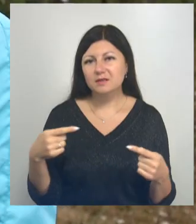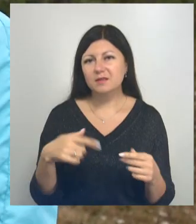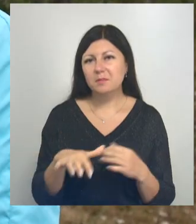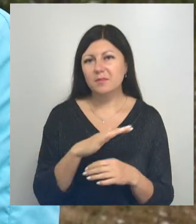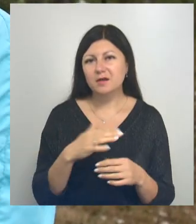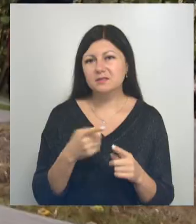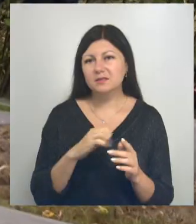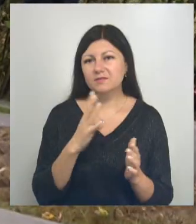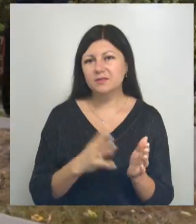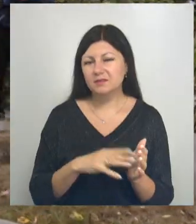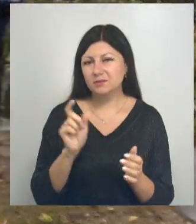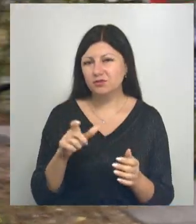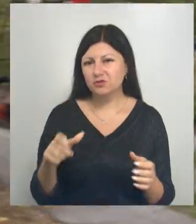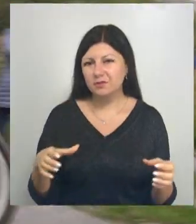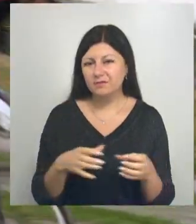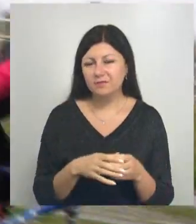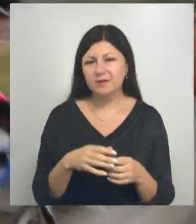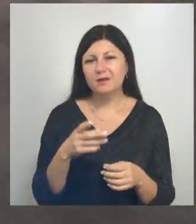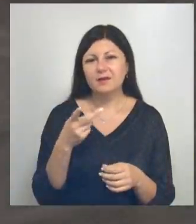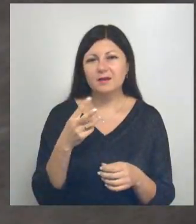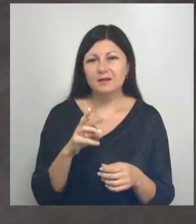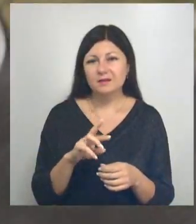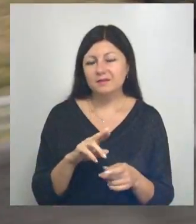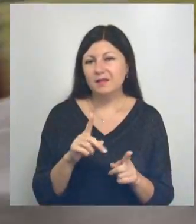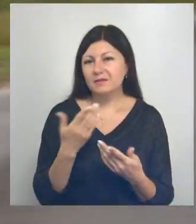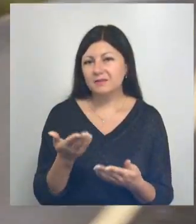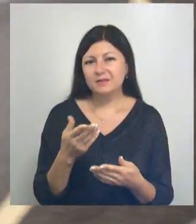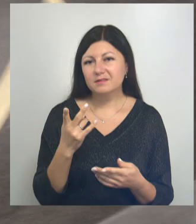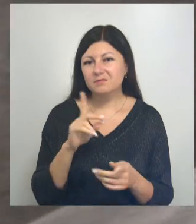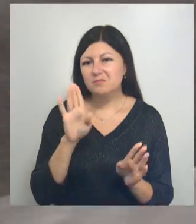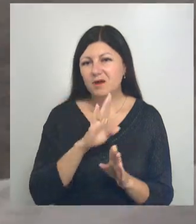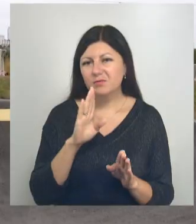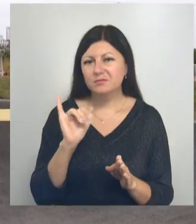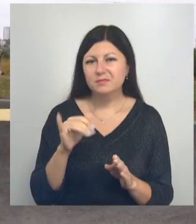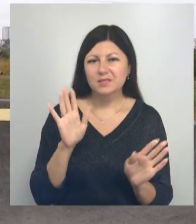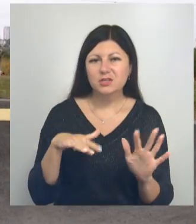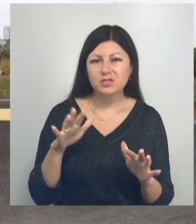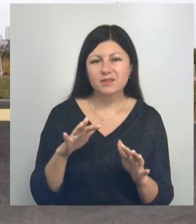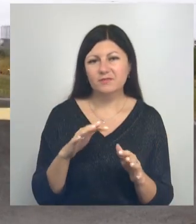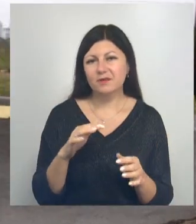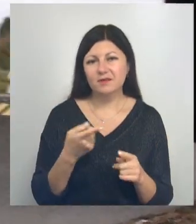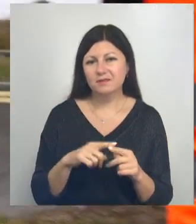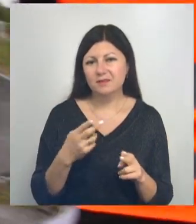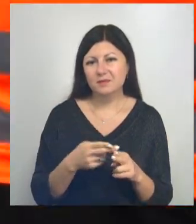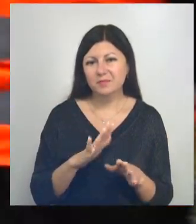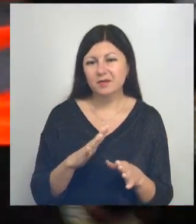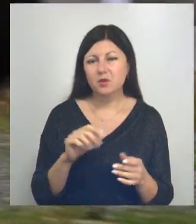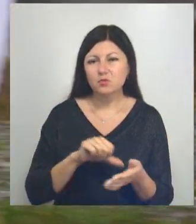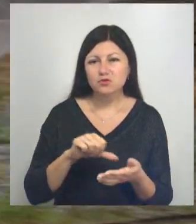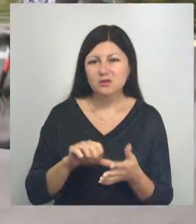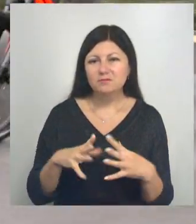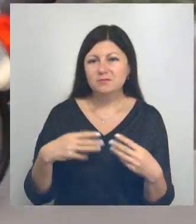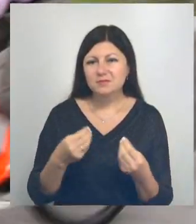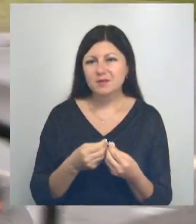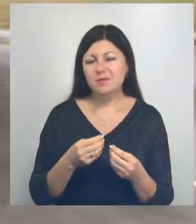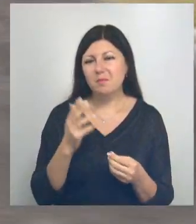19 человек. Для экстремалов не преграды, даже холодная, дождливая погода. В состязаниях участвуют целыми семьями. Малыши на